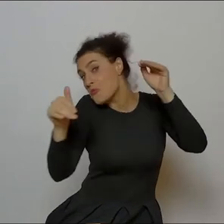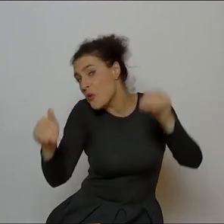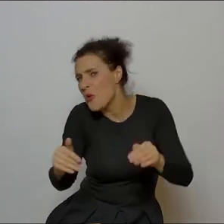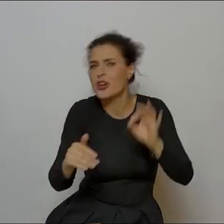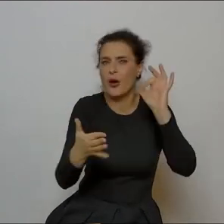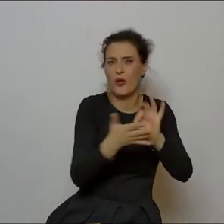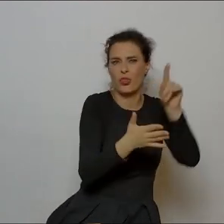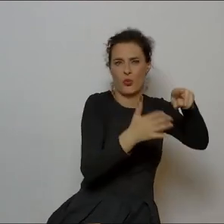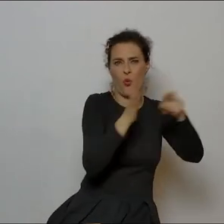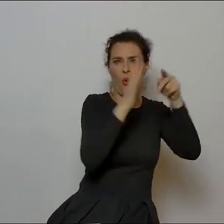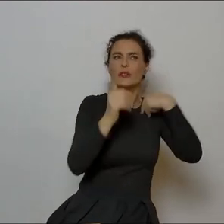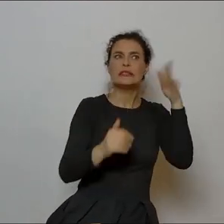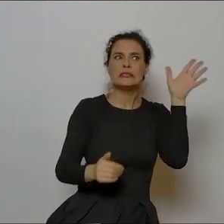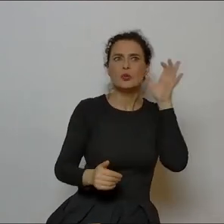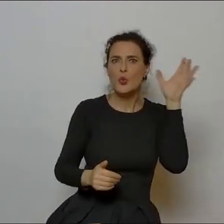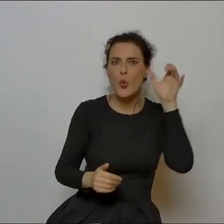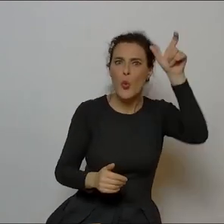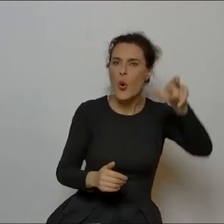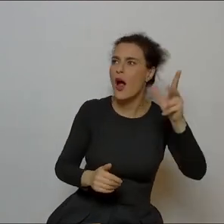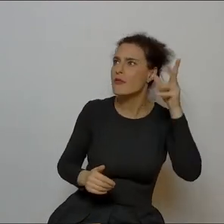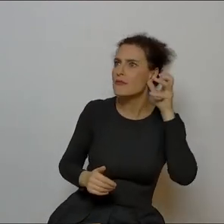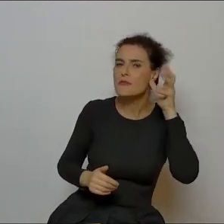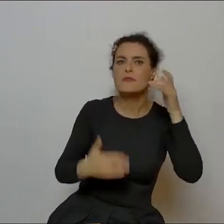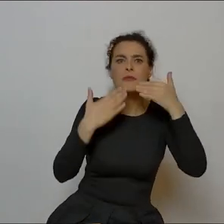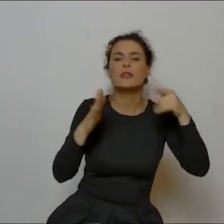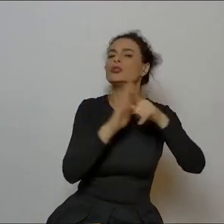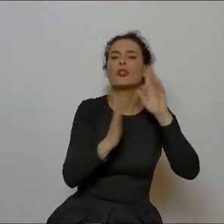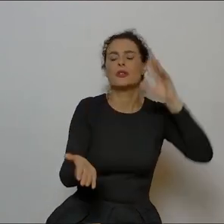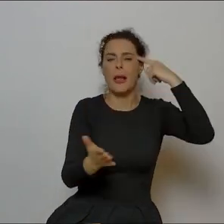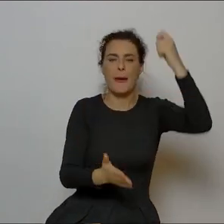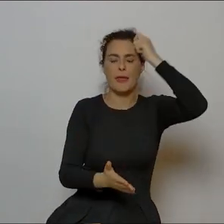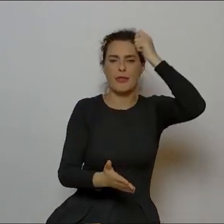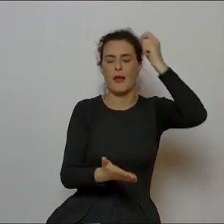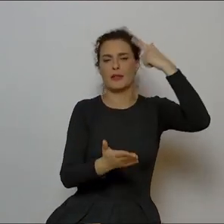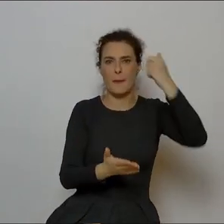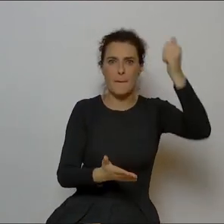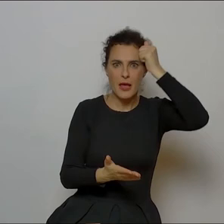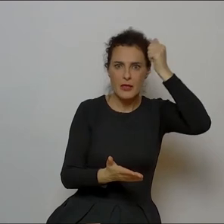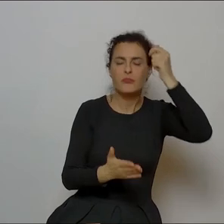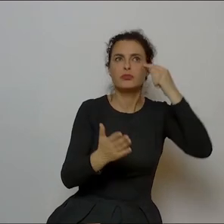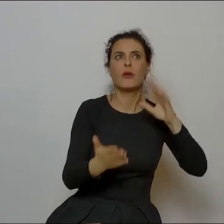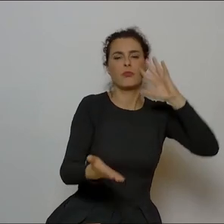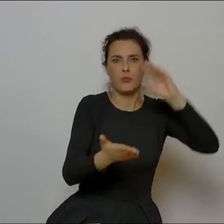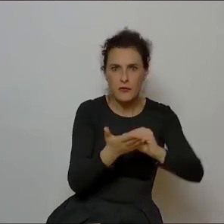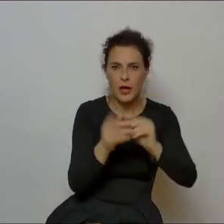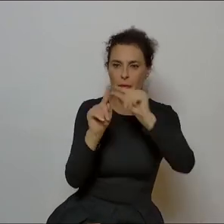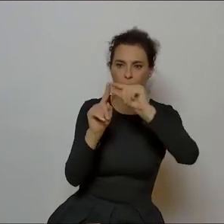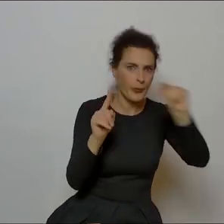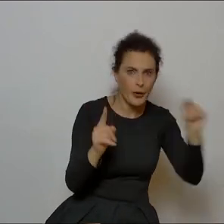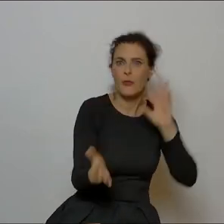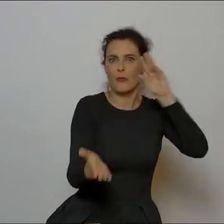sposób dotarcia do słuchacza, że no uczymy się przez zapamiętywanie, tak, więc przez powtarzanie, więc